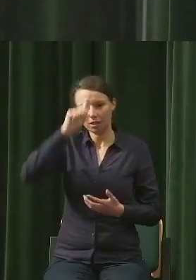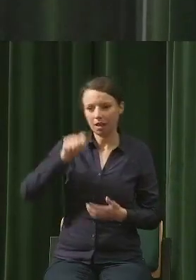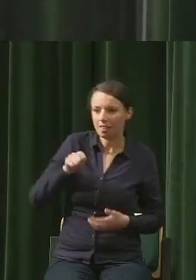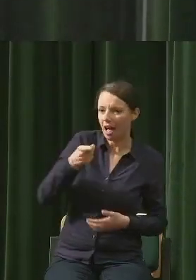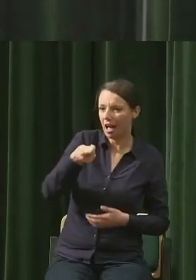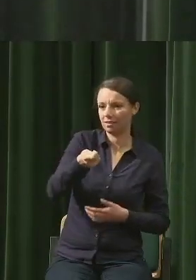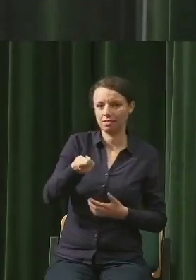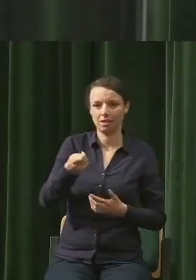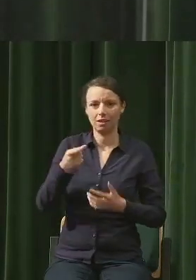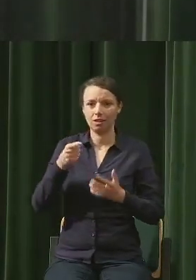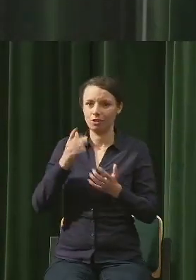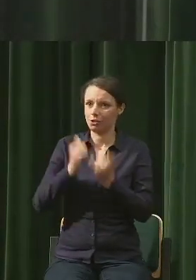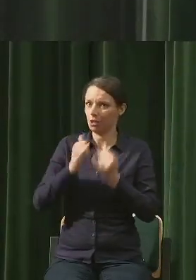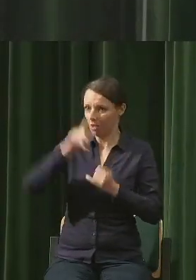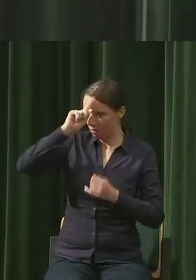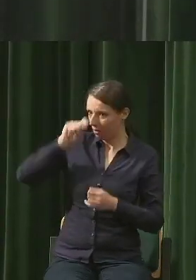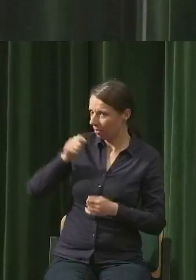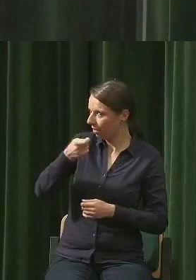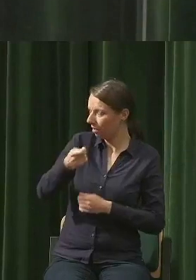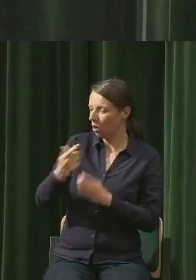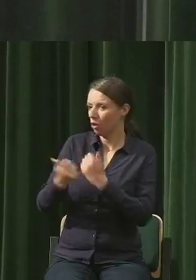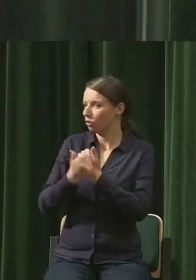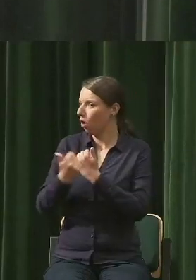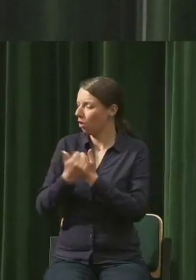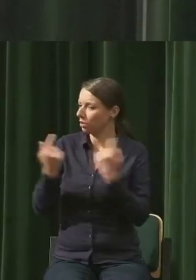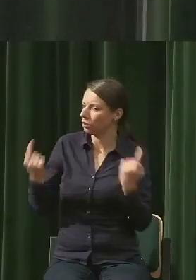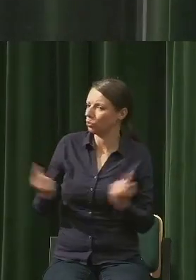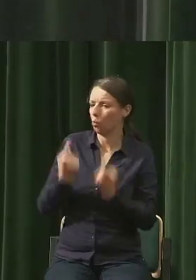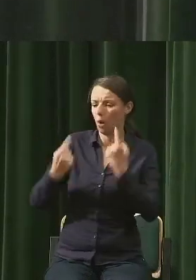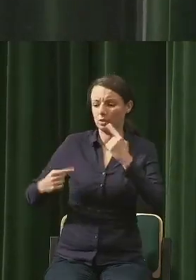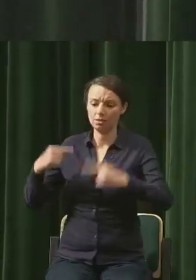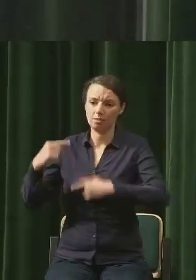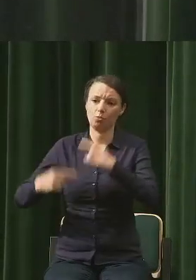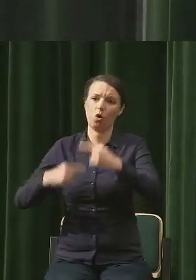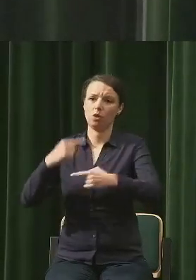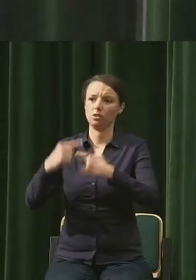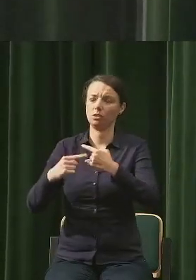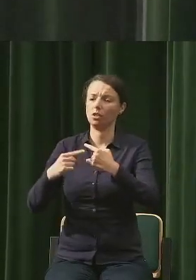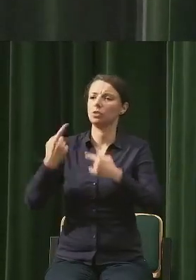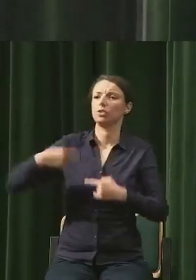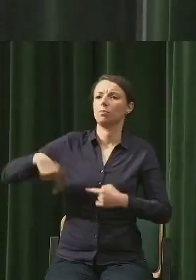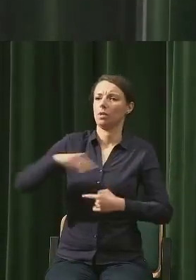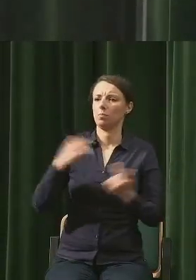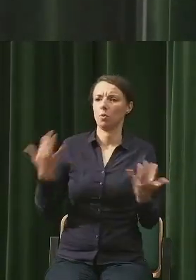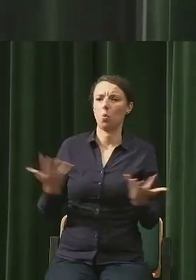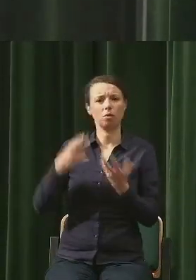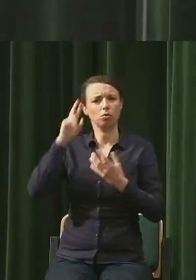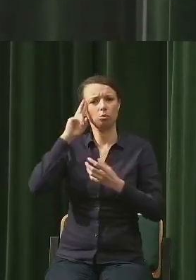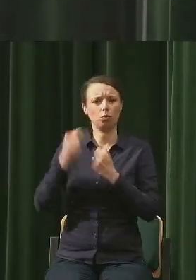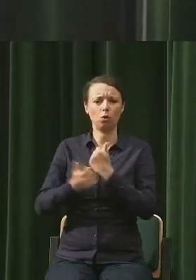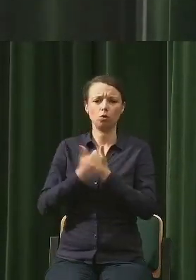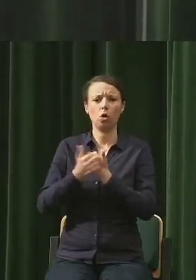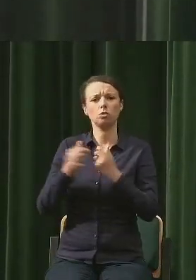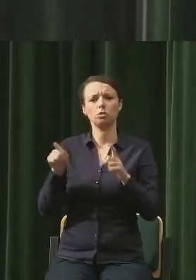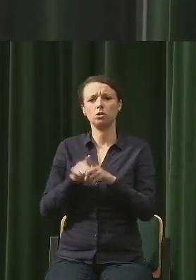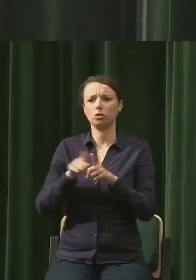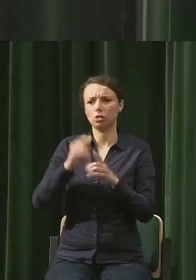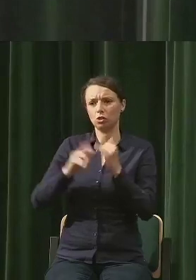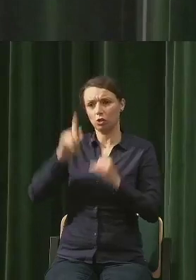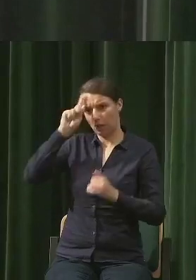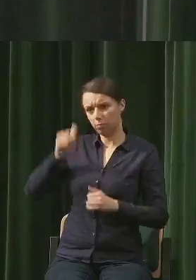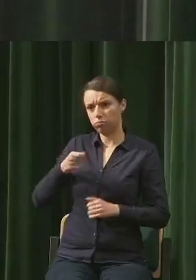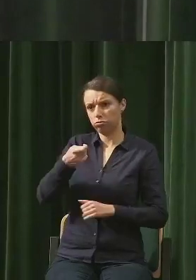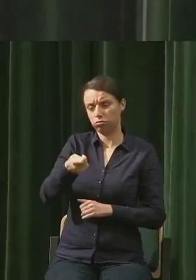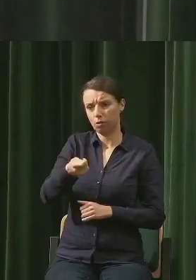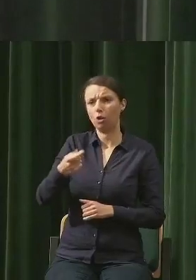rozumiemy zjawisko, proces, w którym tkwimy, że tak jakby częściowo nad nim panujemy, natomiast